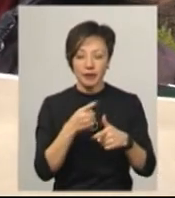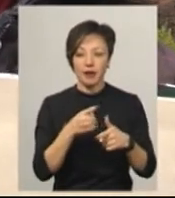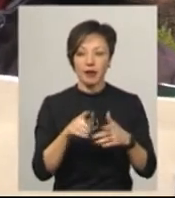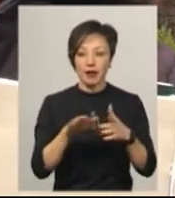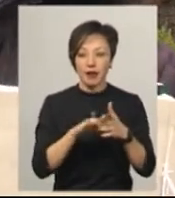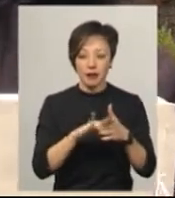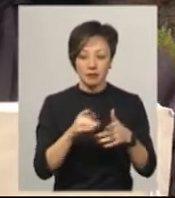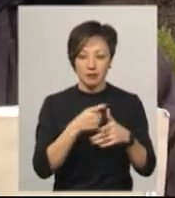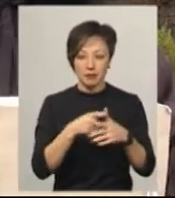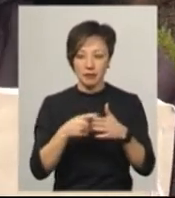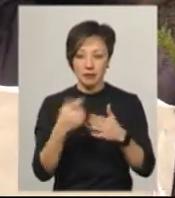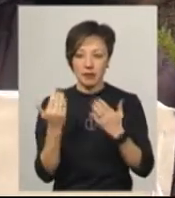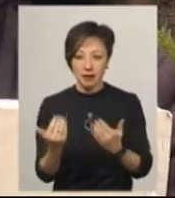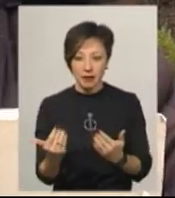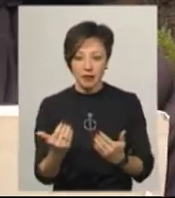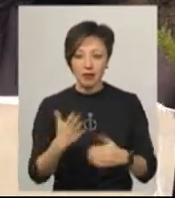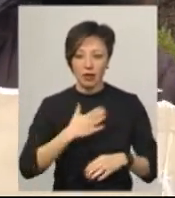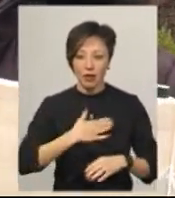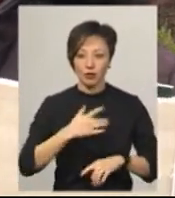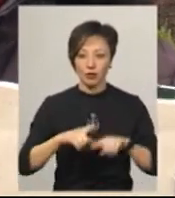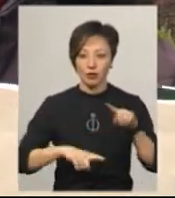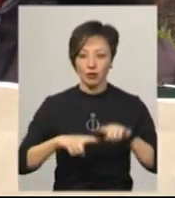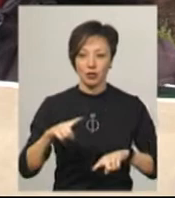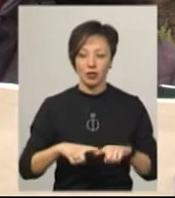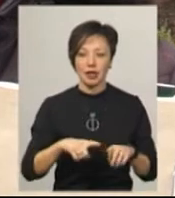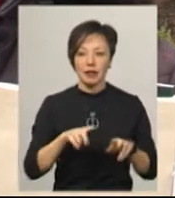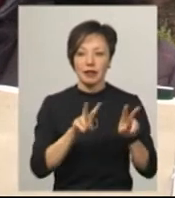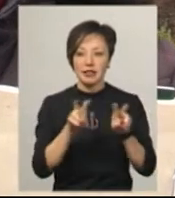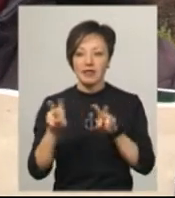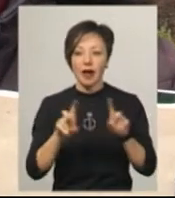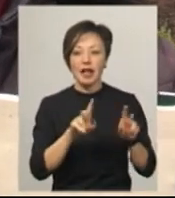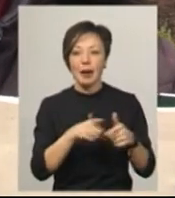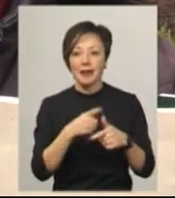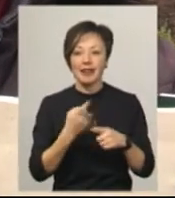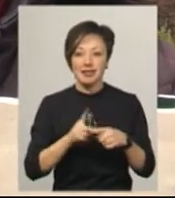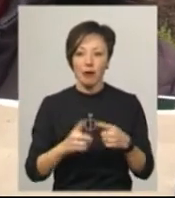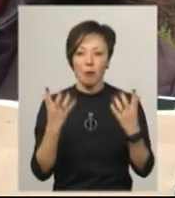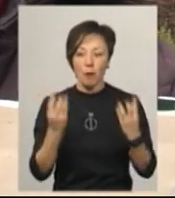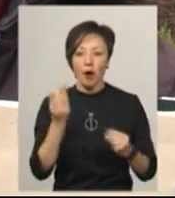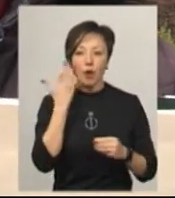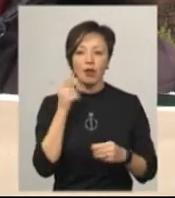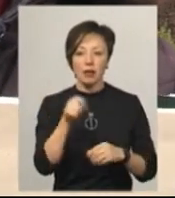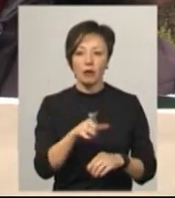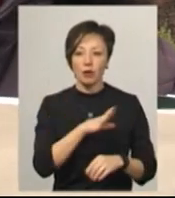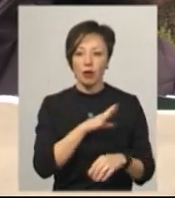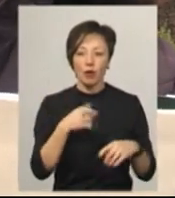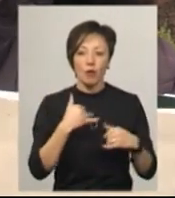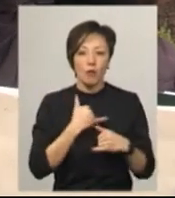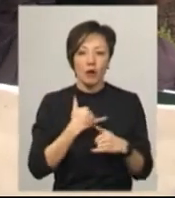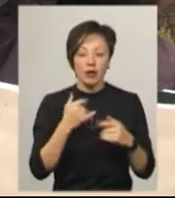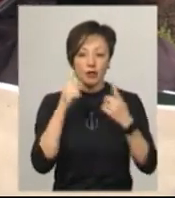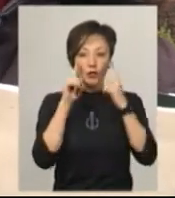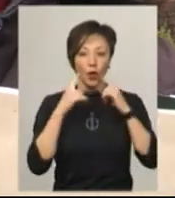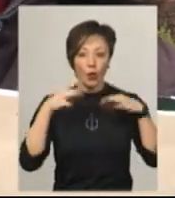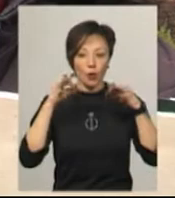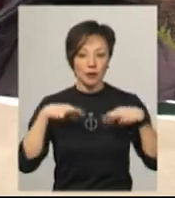Шнайдерман, Хая Марківна. Називали імена, якраз в цей момент, коли він там був, каже, у мене стояли